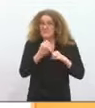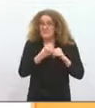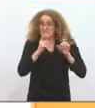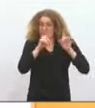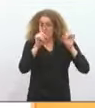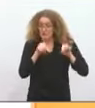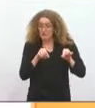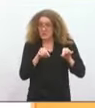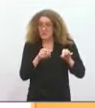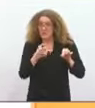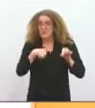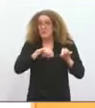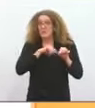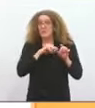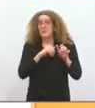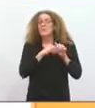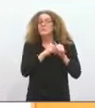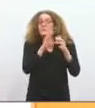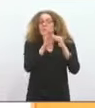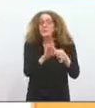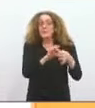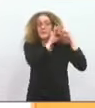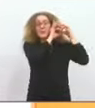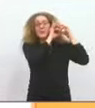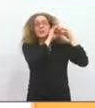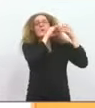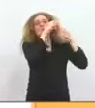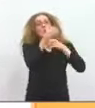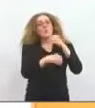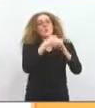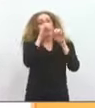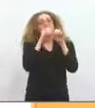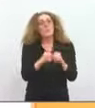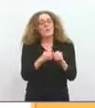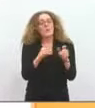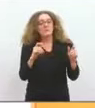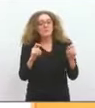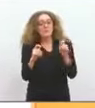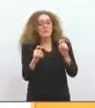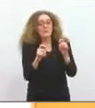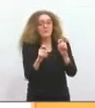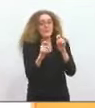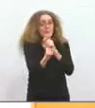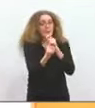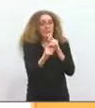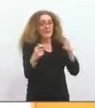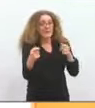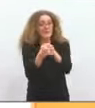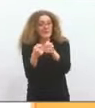dans la ligne de ce qui a été prévu précédemment, ou s'il peut y avoir des ajustements, des modifications,